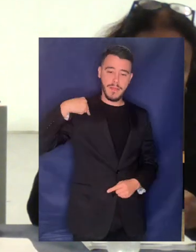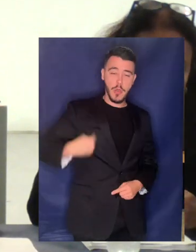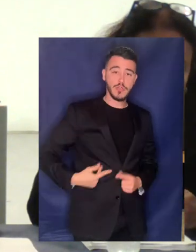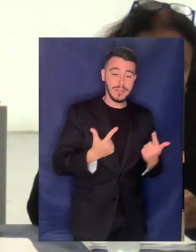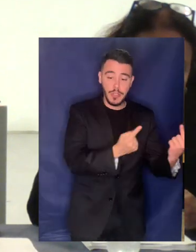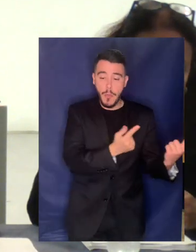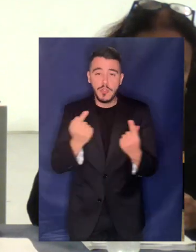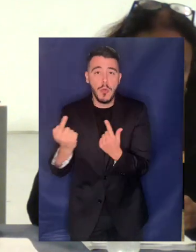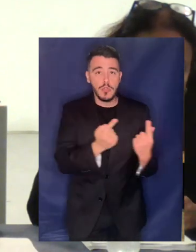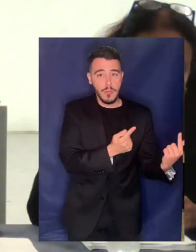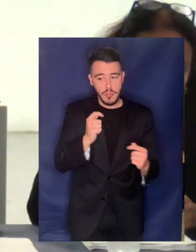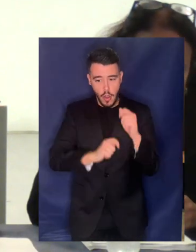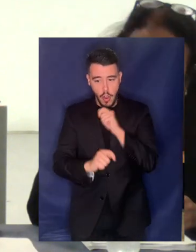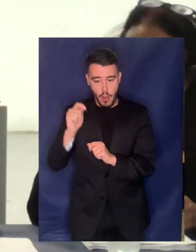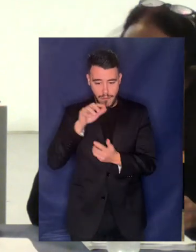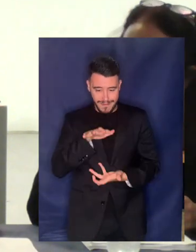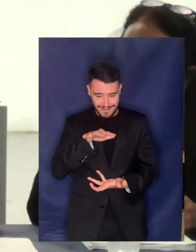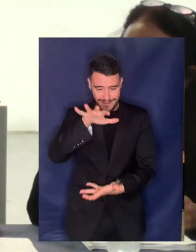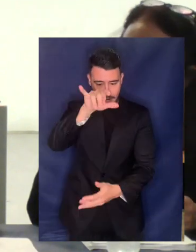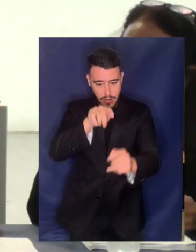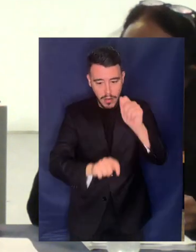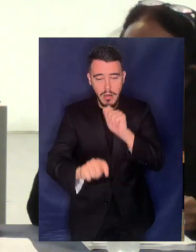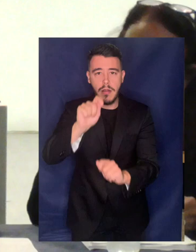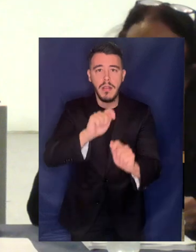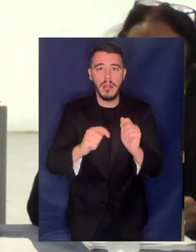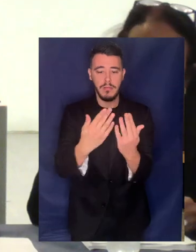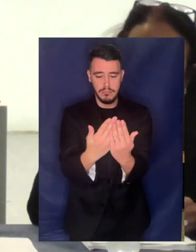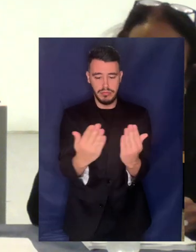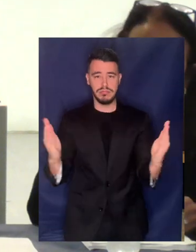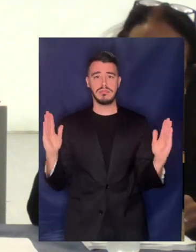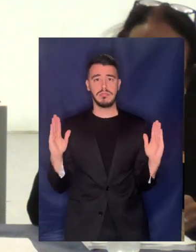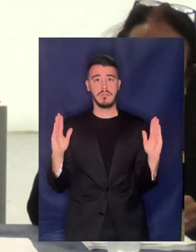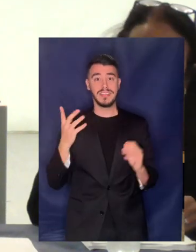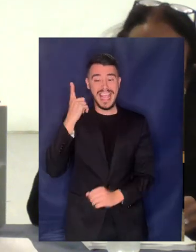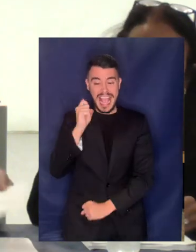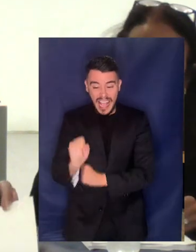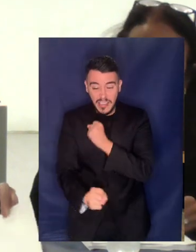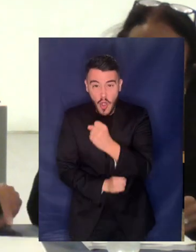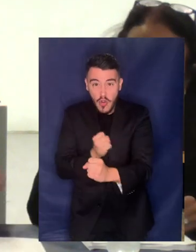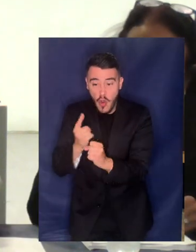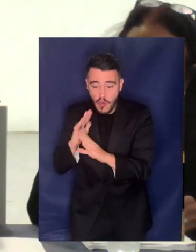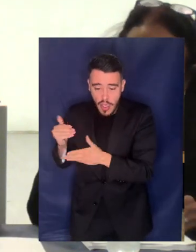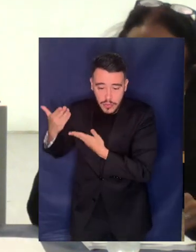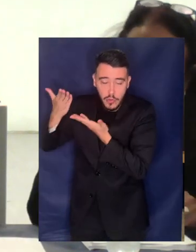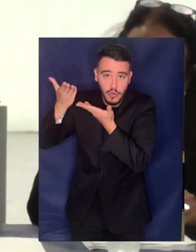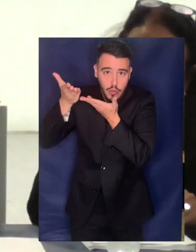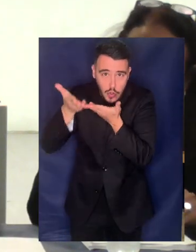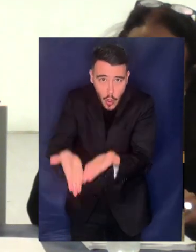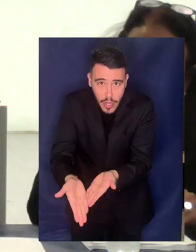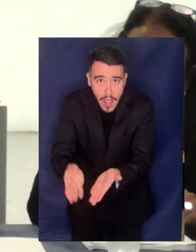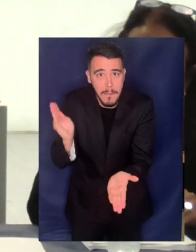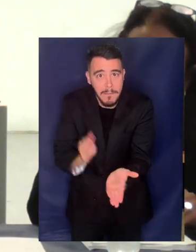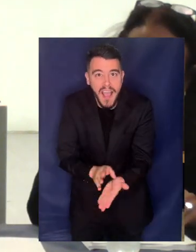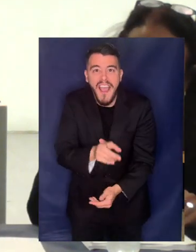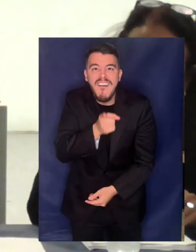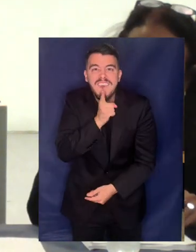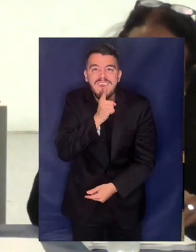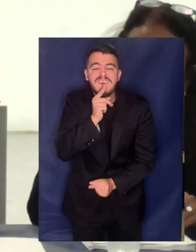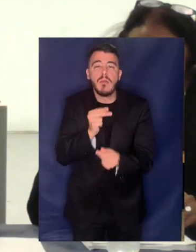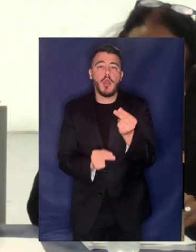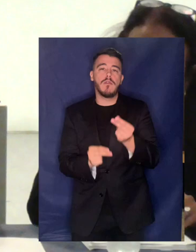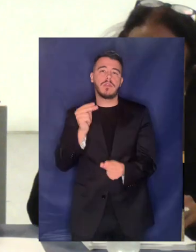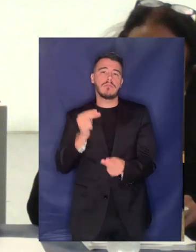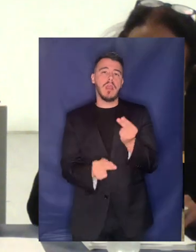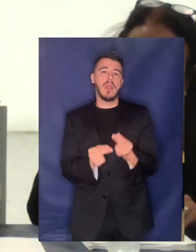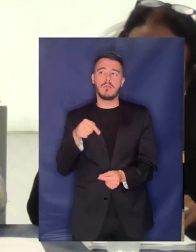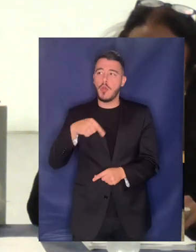οπότε ερχόμαστε ξαναέρχονται κάποια πράγματα σαν φάρσα 100 χρόνια μετά στη δημόσια συζήτηση και μας απασχολούν